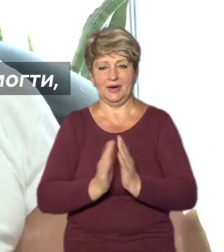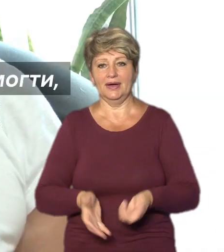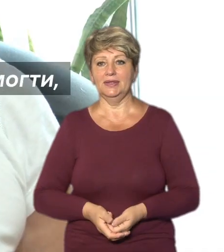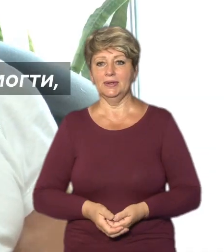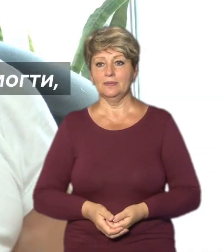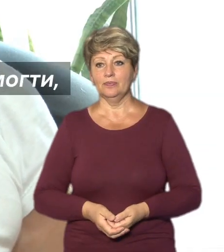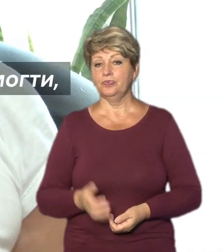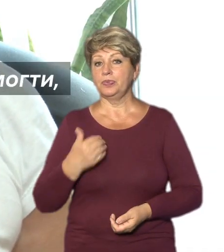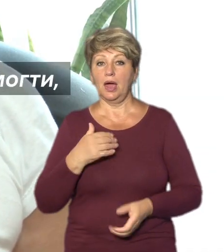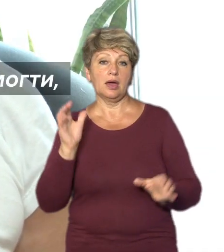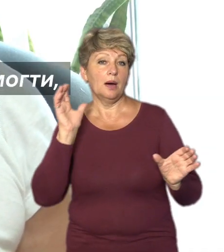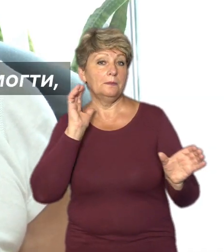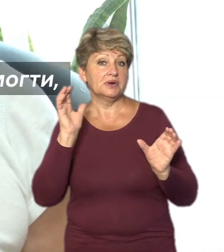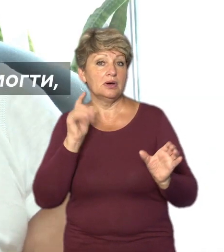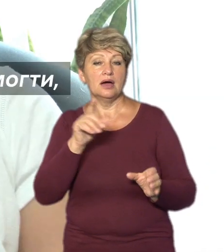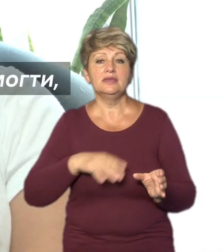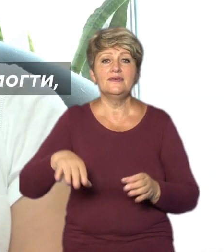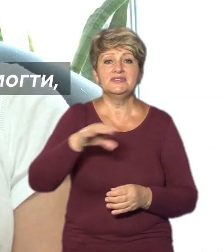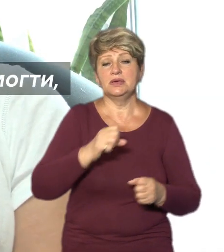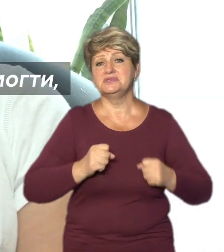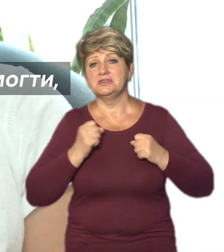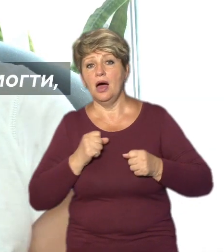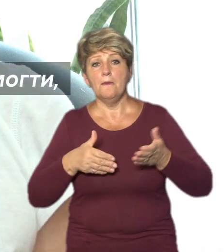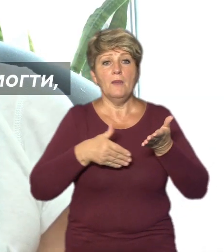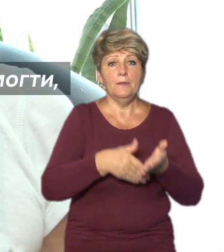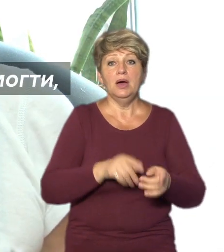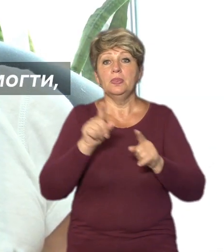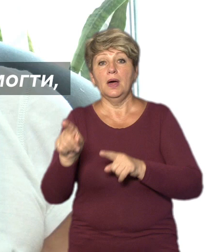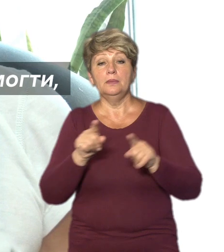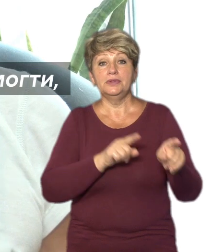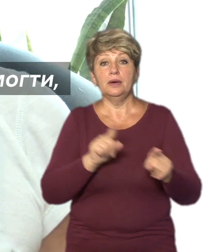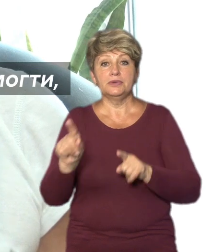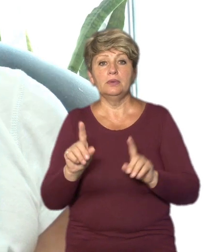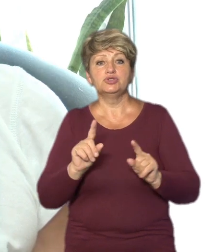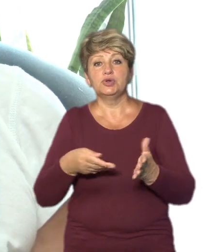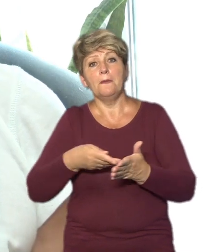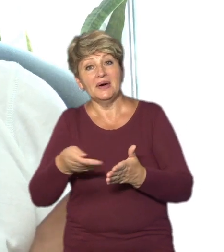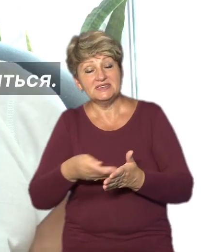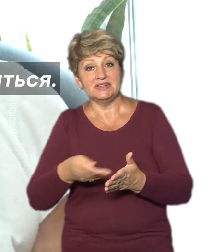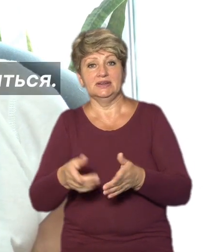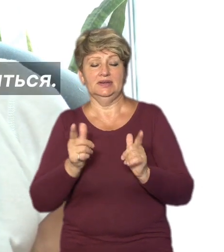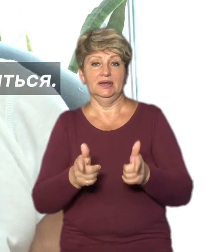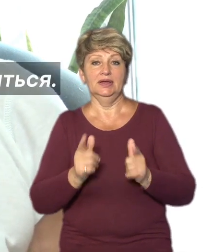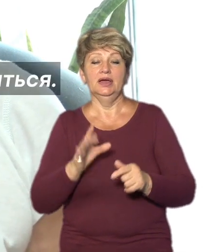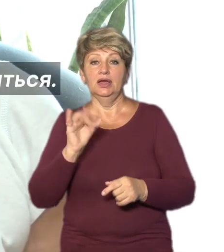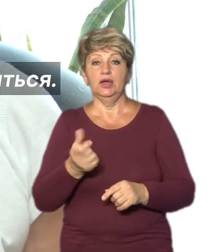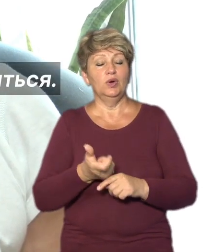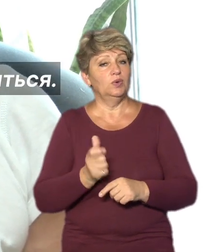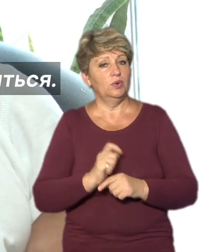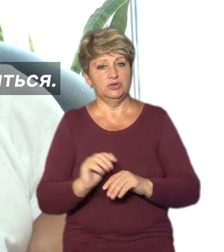Я от прислушалася, вони всім стараються допомогти. Тут тебе десь щось може комусь навіть підстрочити. І дуже